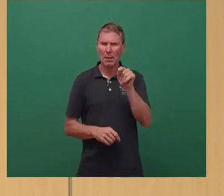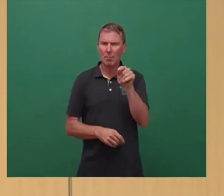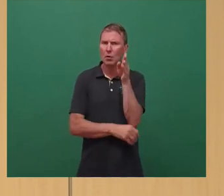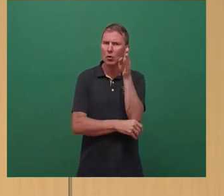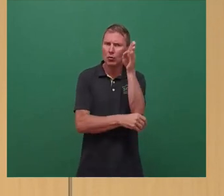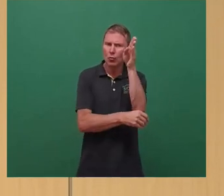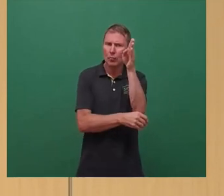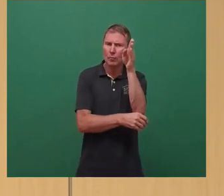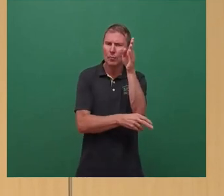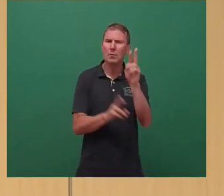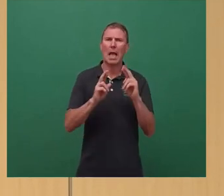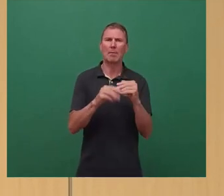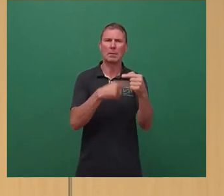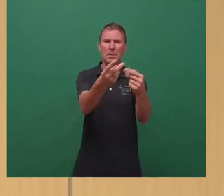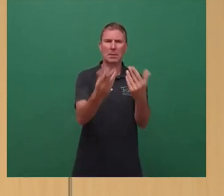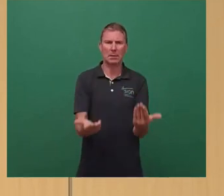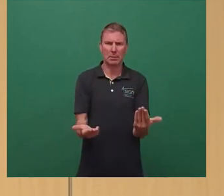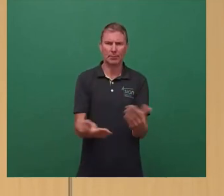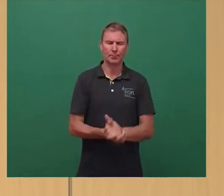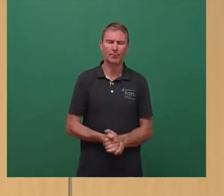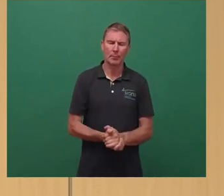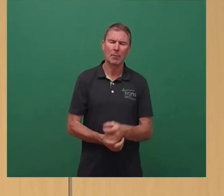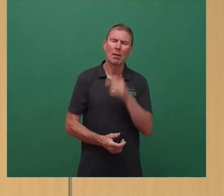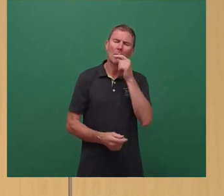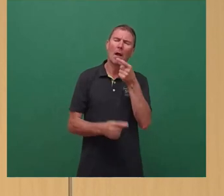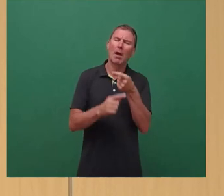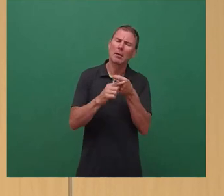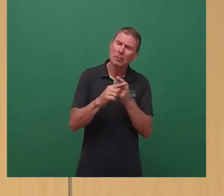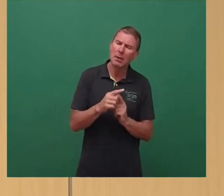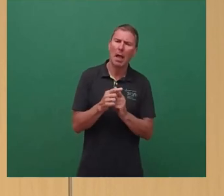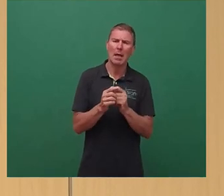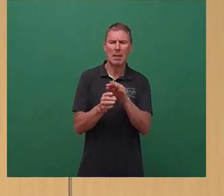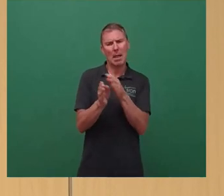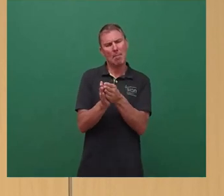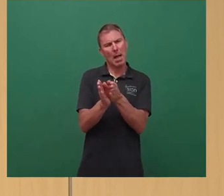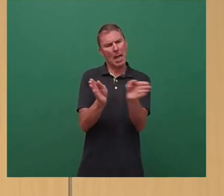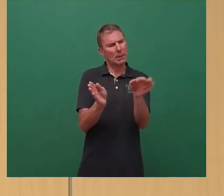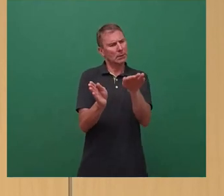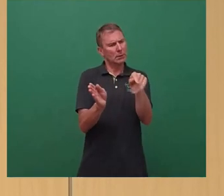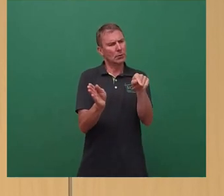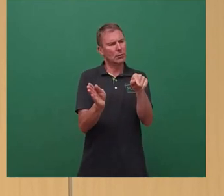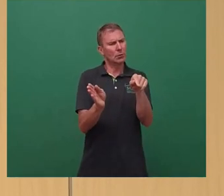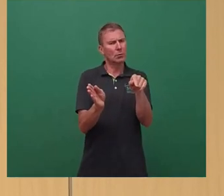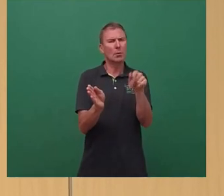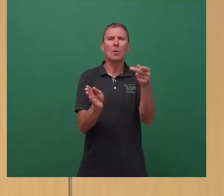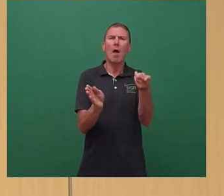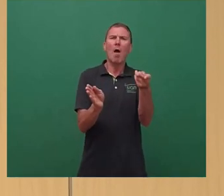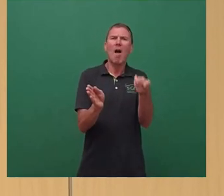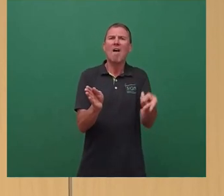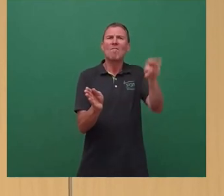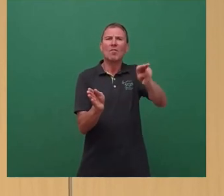gewährleistet ist. Und wenn ein Teilsparte ungefähr eine Verdoppelung des